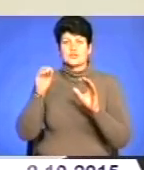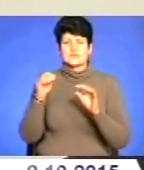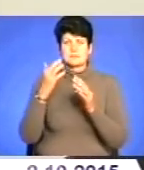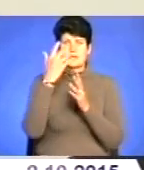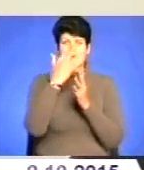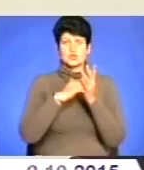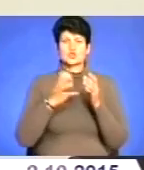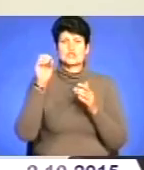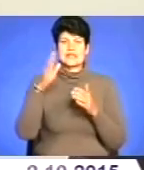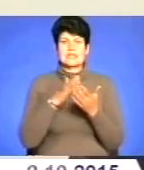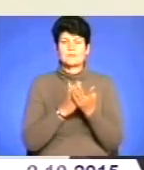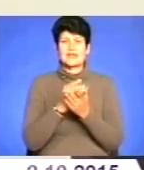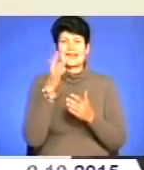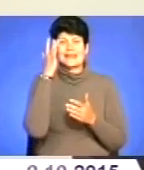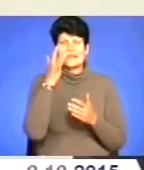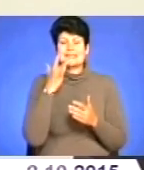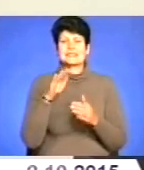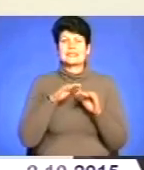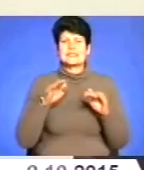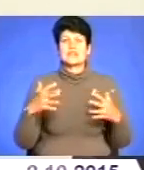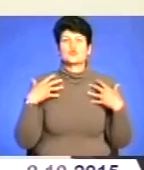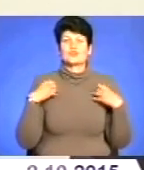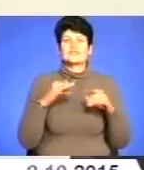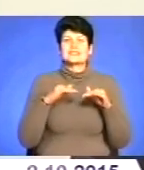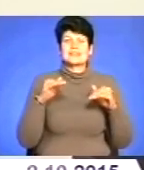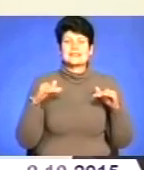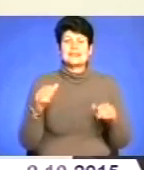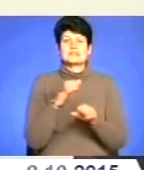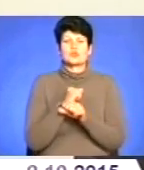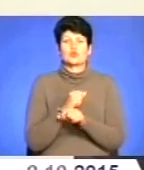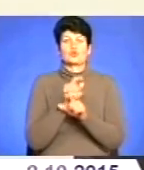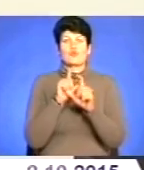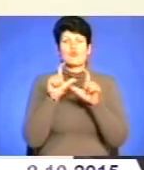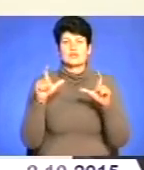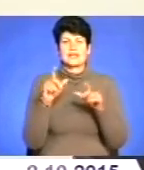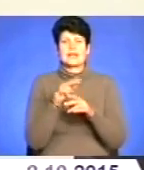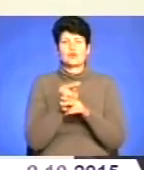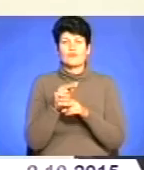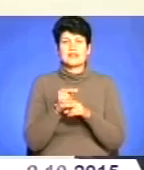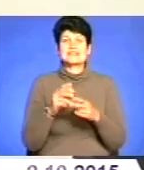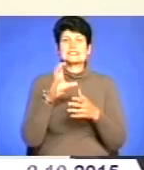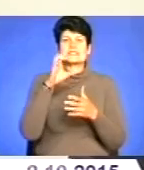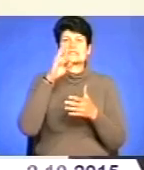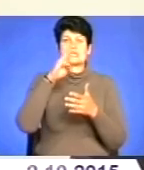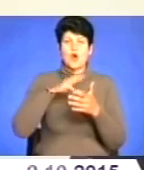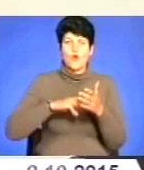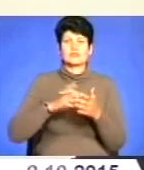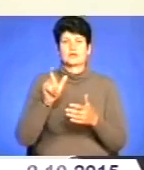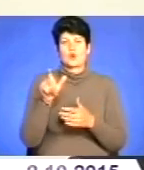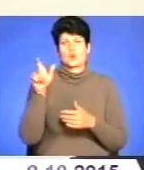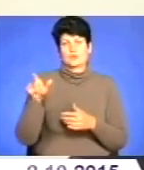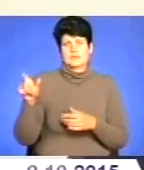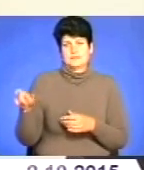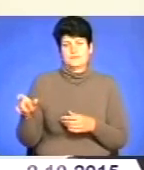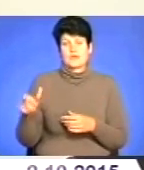соціальних послуг саме літнє дитячого оздоровлення дітей та санаторне курортне лікування застрахованих осіб. Хочу зазначити,